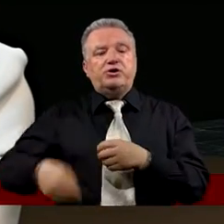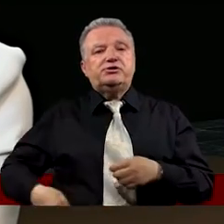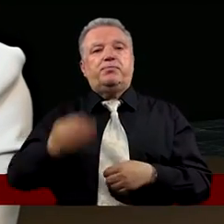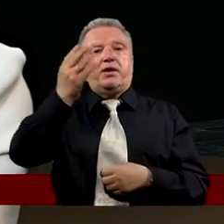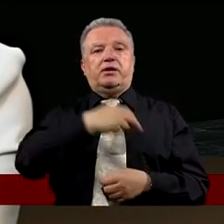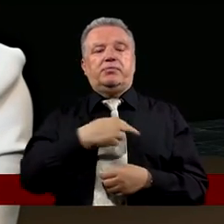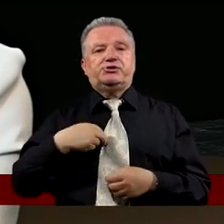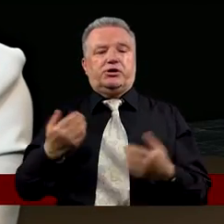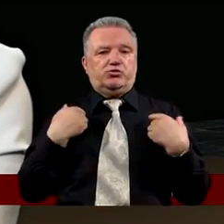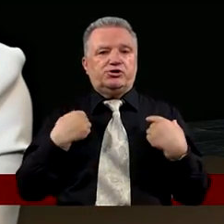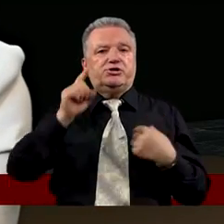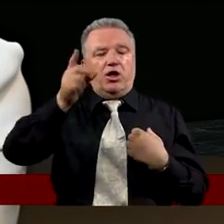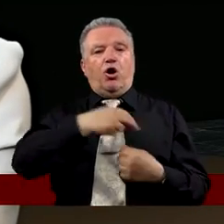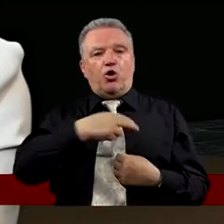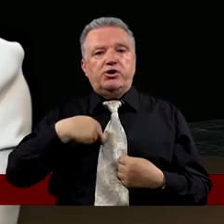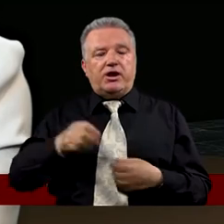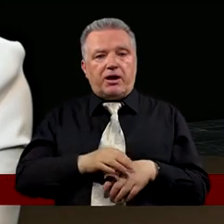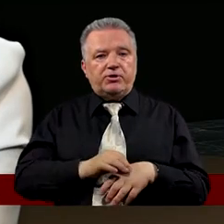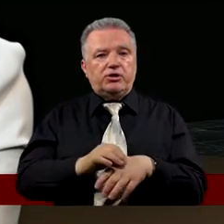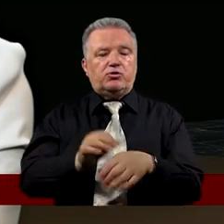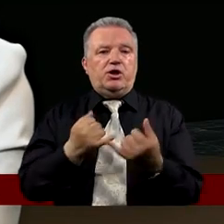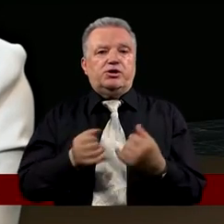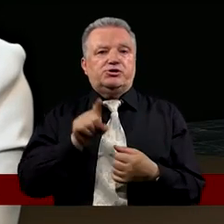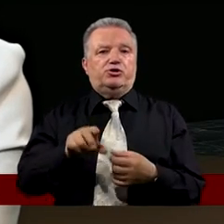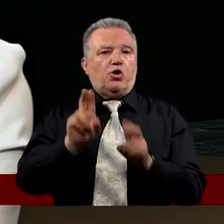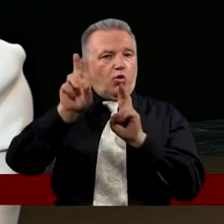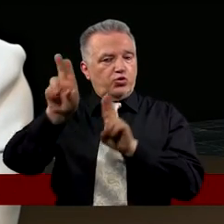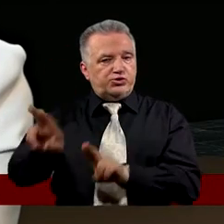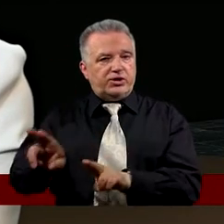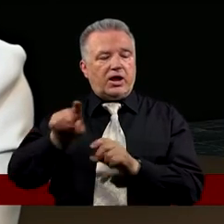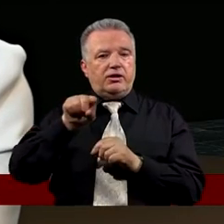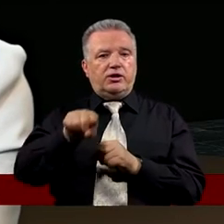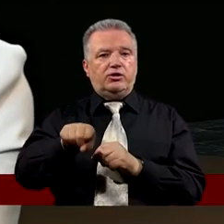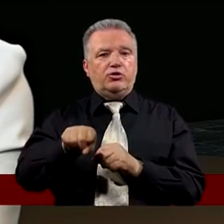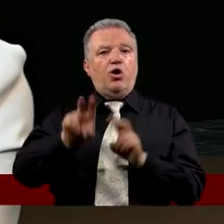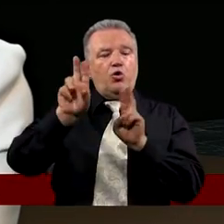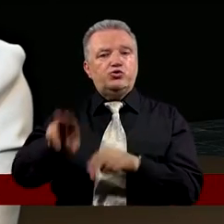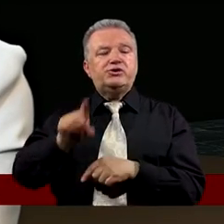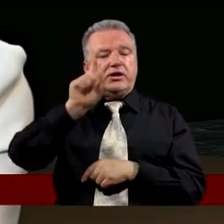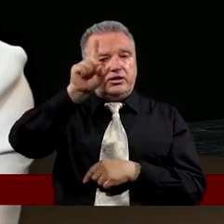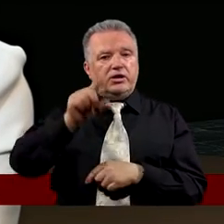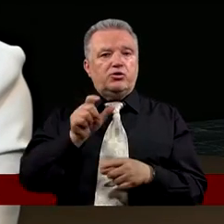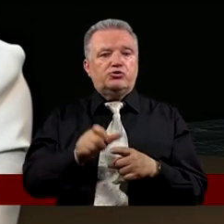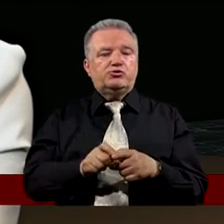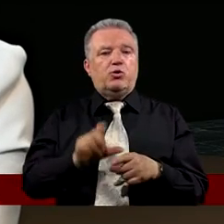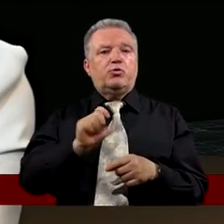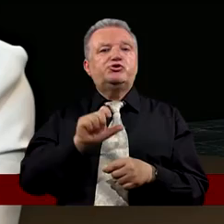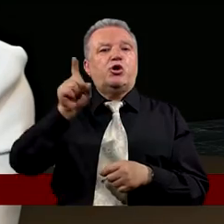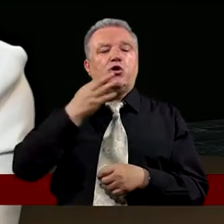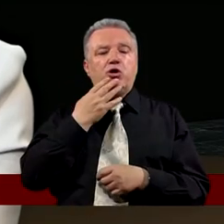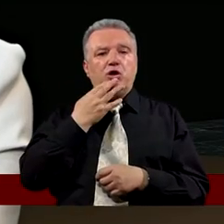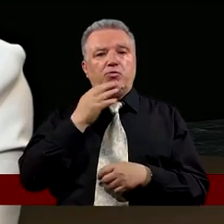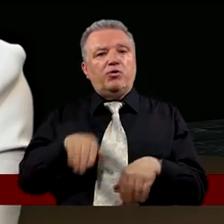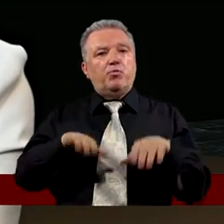naszego życia On nami kieruje Więc jeśli to uznaje To uznaje Jego słowo To co On